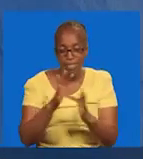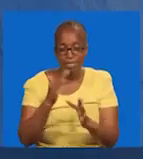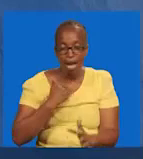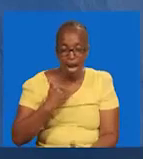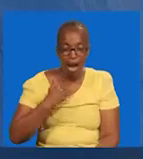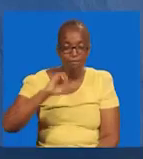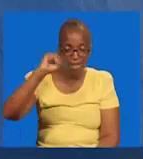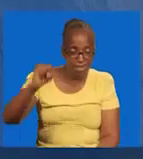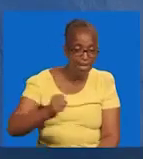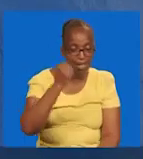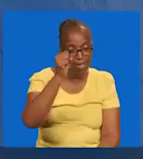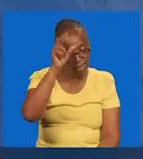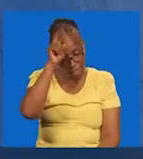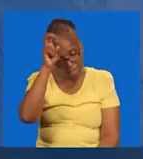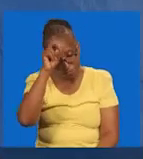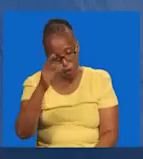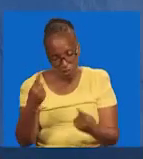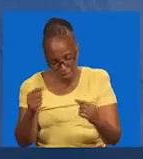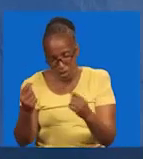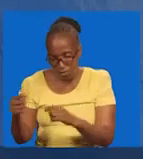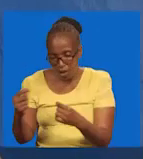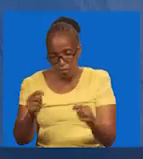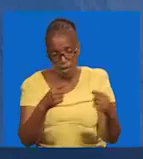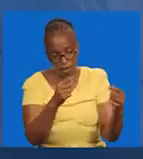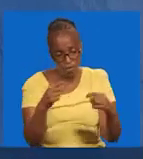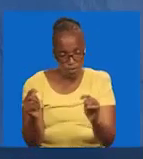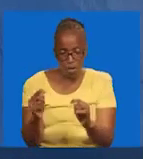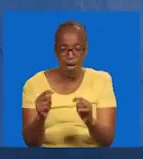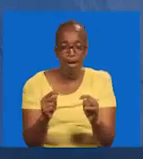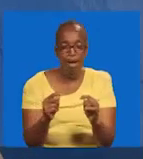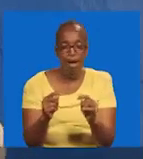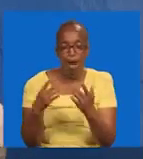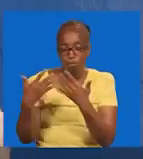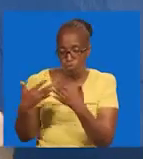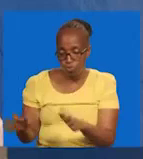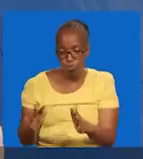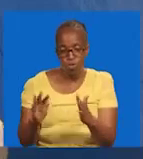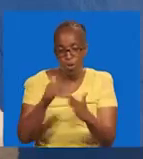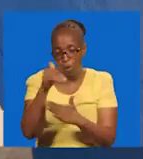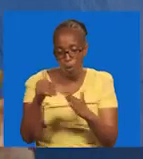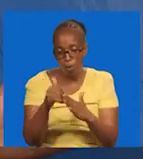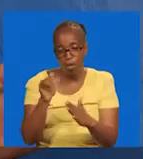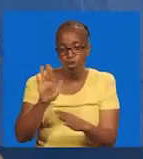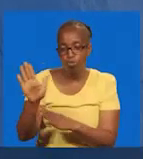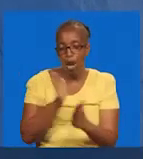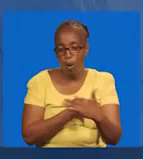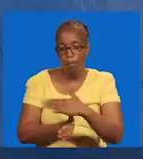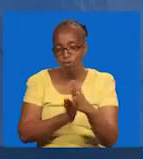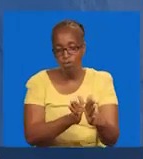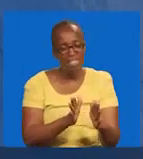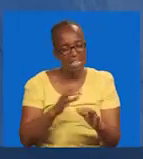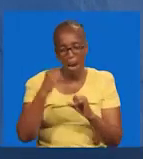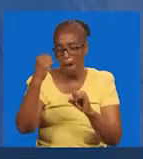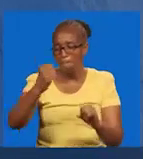Hameweza na kufufuka. Shetani ya njaribu na unagani. Hili ya kaweze kupoteza ndoto zako.